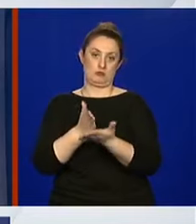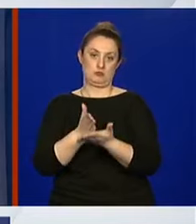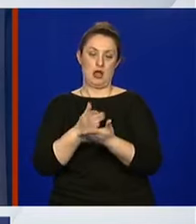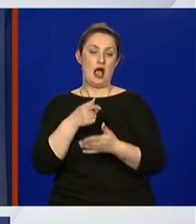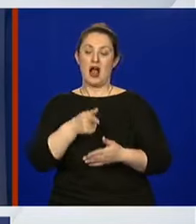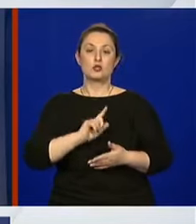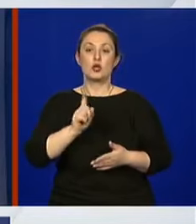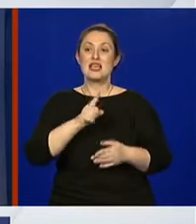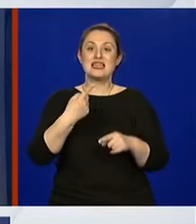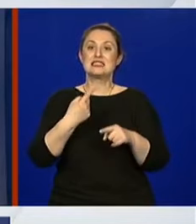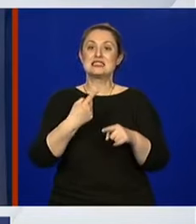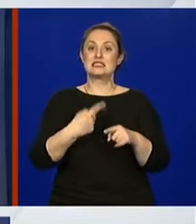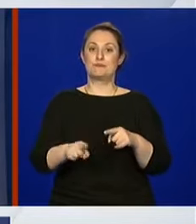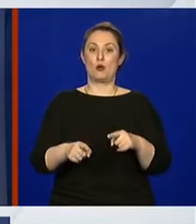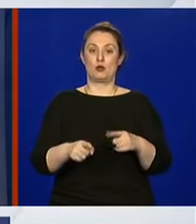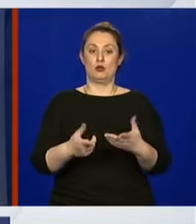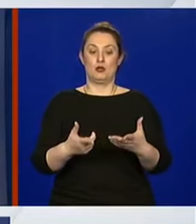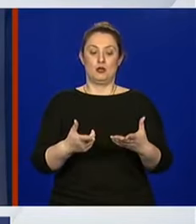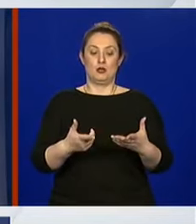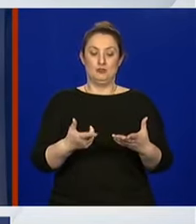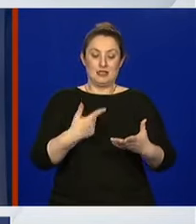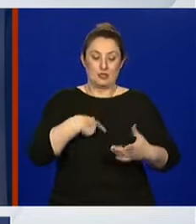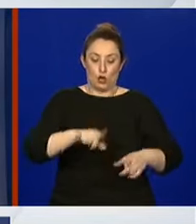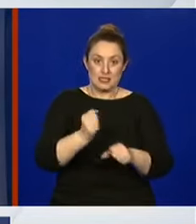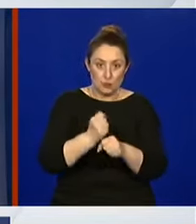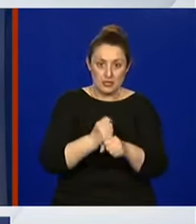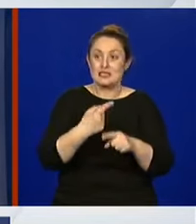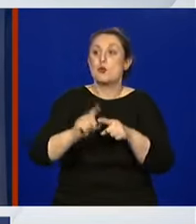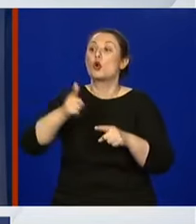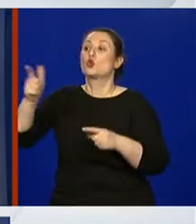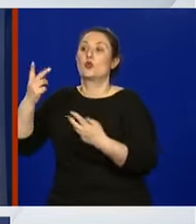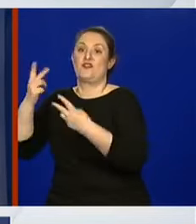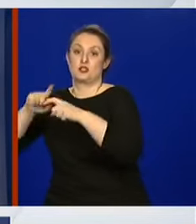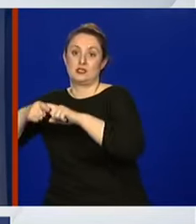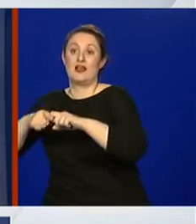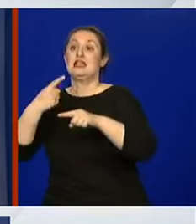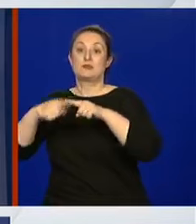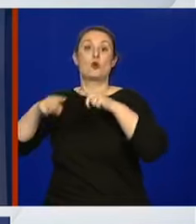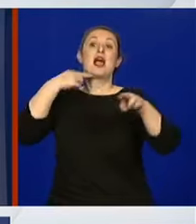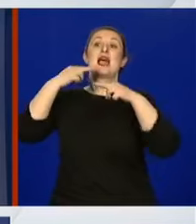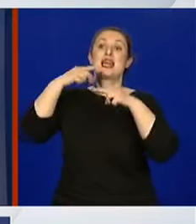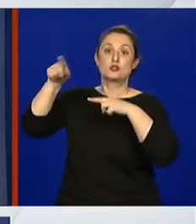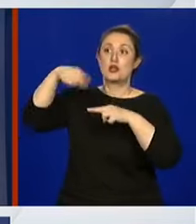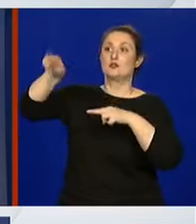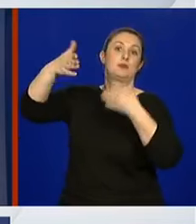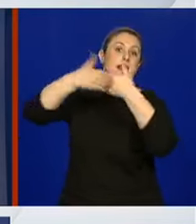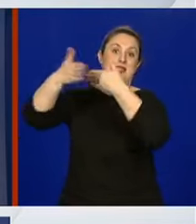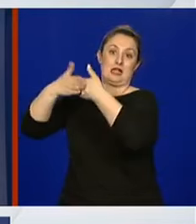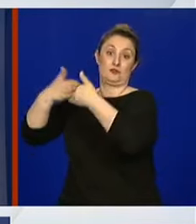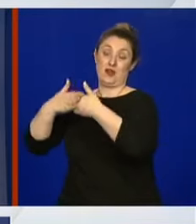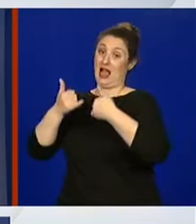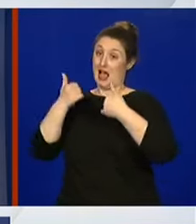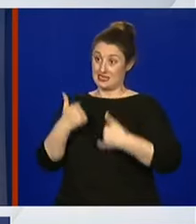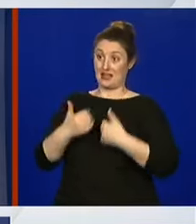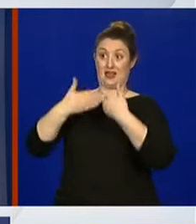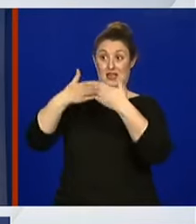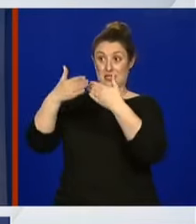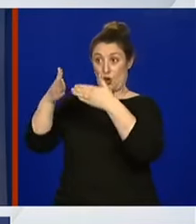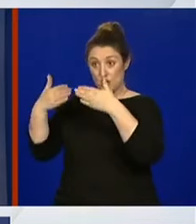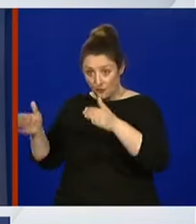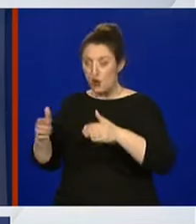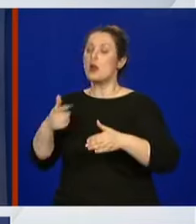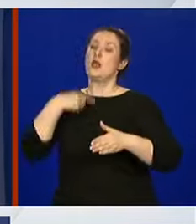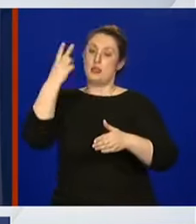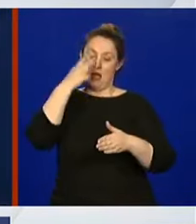zbog toga što smo imali sad druge prioriteci, a ugoziteljski objekti su bili zatvoreni. A sad kad smo ih otvorili, naravno da ćemo pokrenuti i da će se sve to raditi.